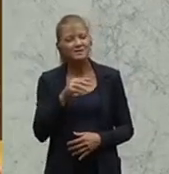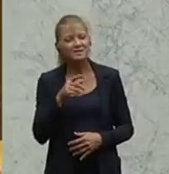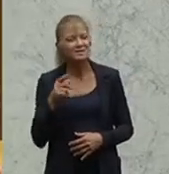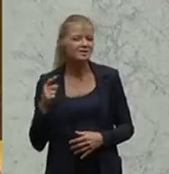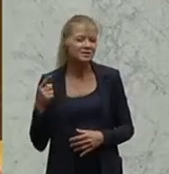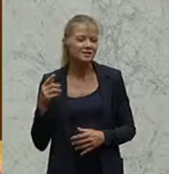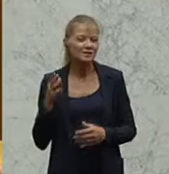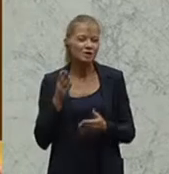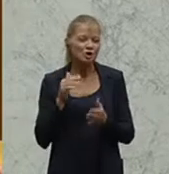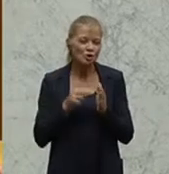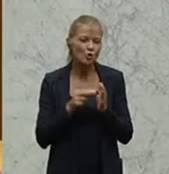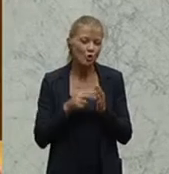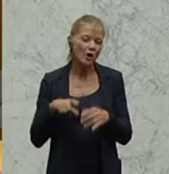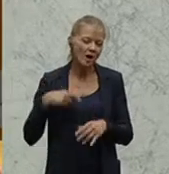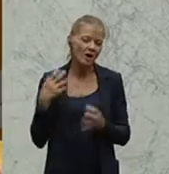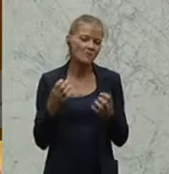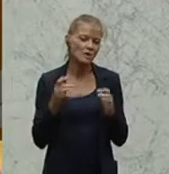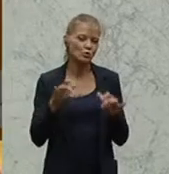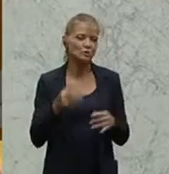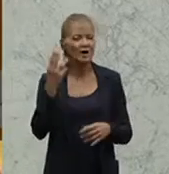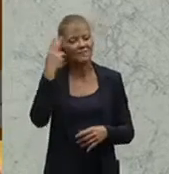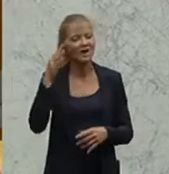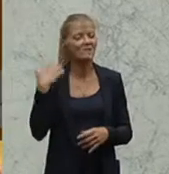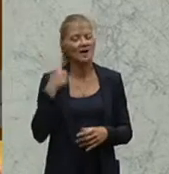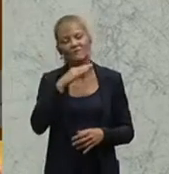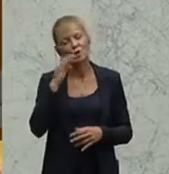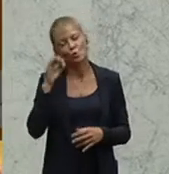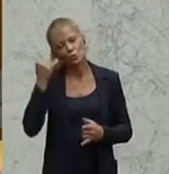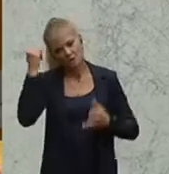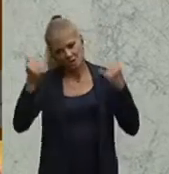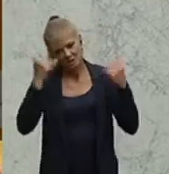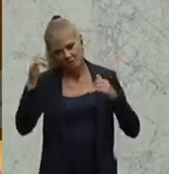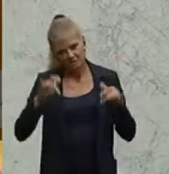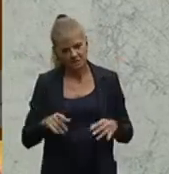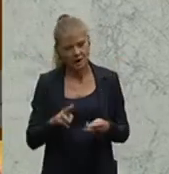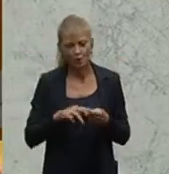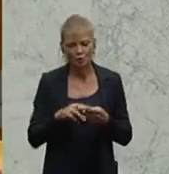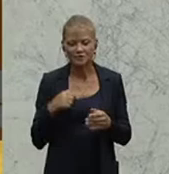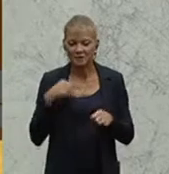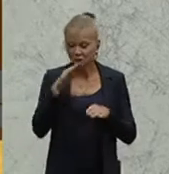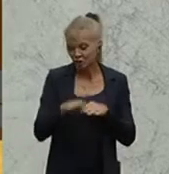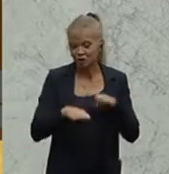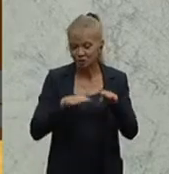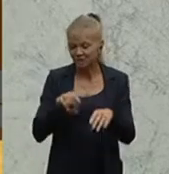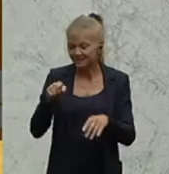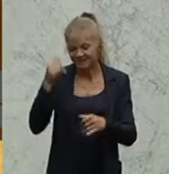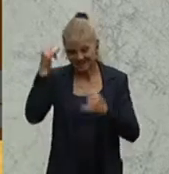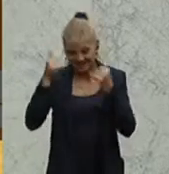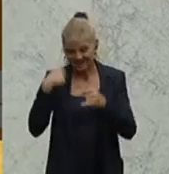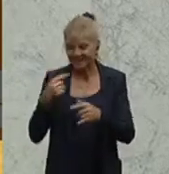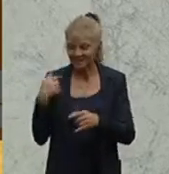viele gute Ideen eingebracht wurden und wir auch schrittweise aus diesen Ideen schöpfen werden und auch umsetzen werden.